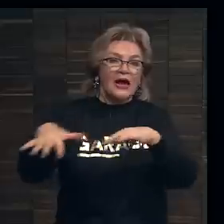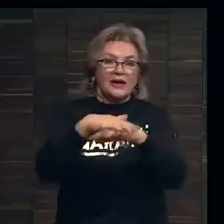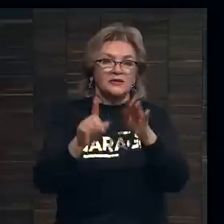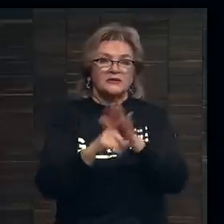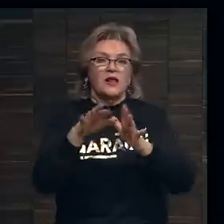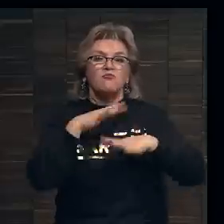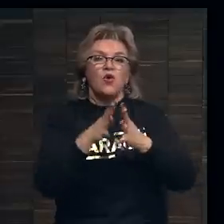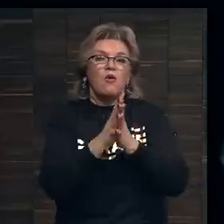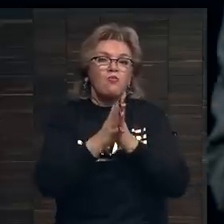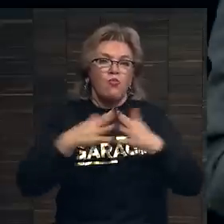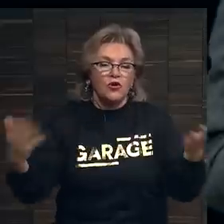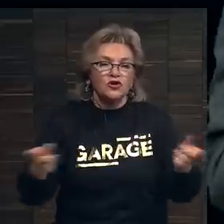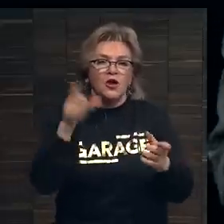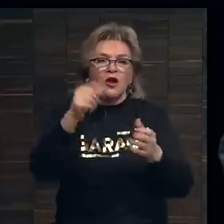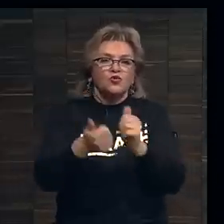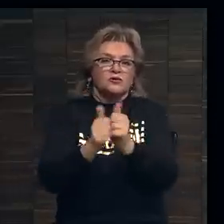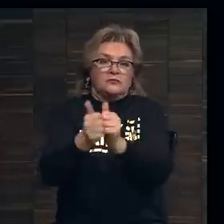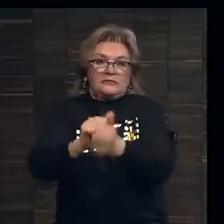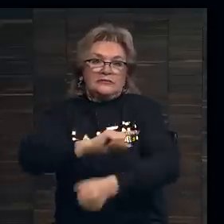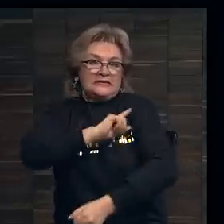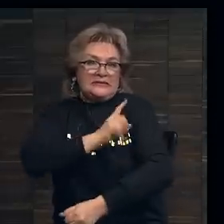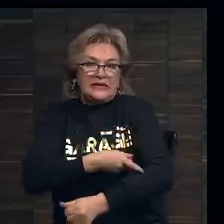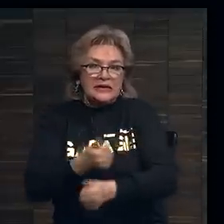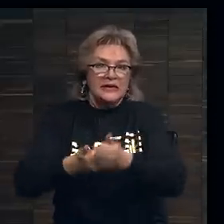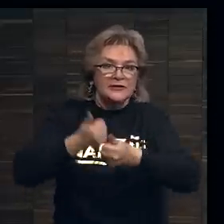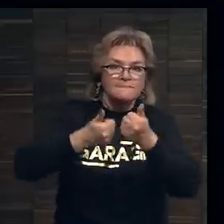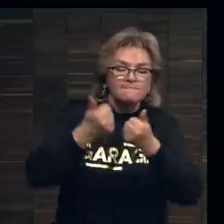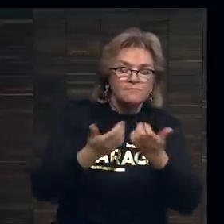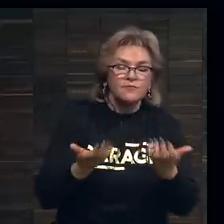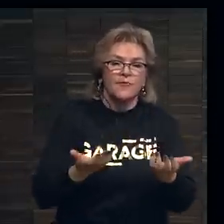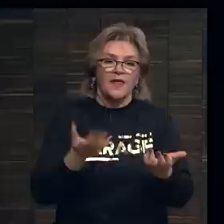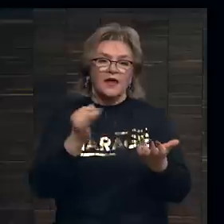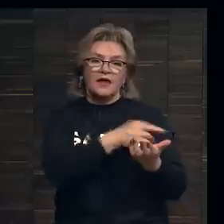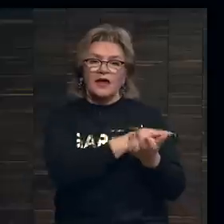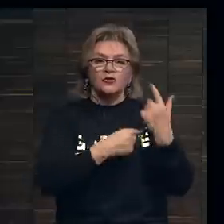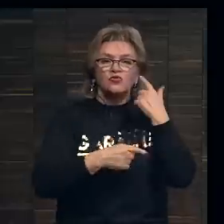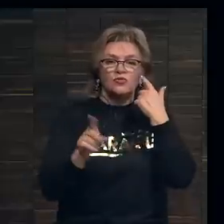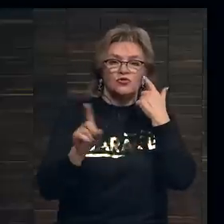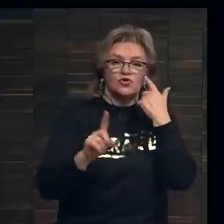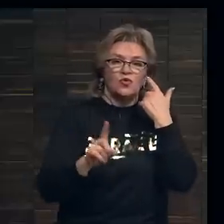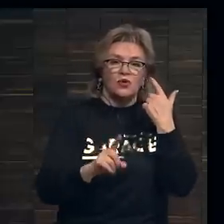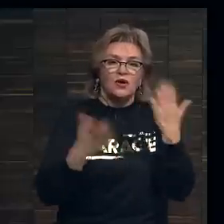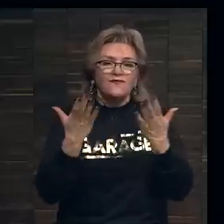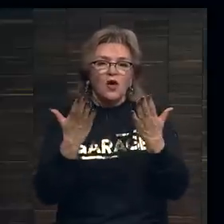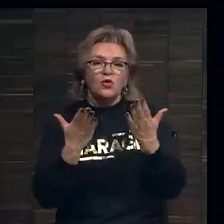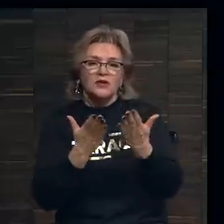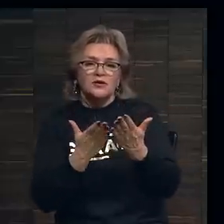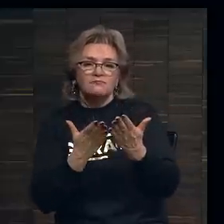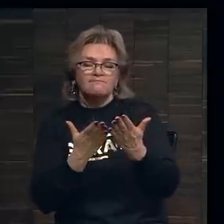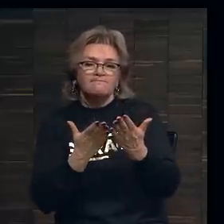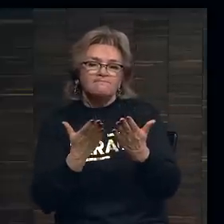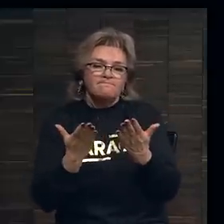стал много больше, люди конкурируют значительно сильнее, и я думаю, что в какой-то степени